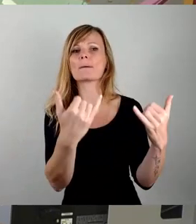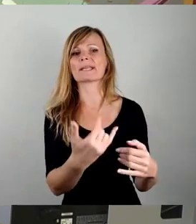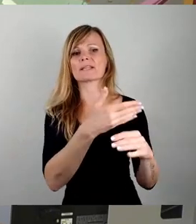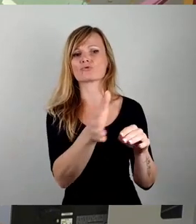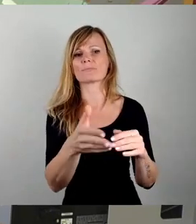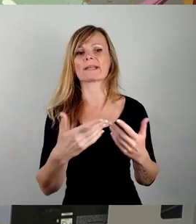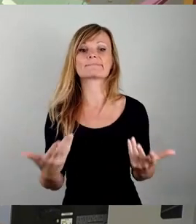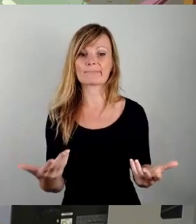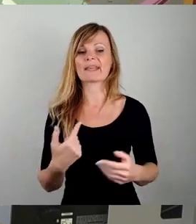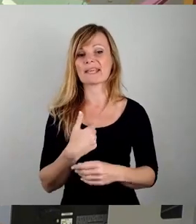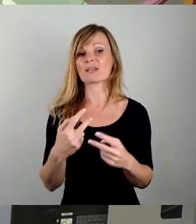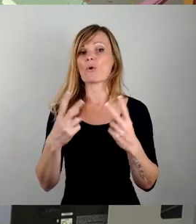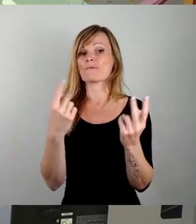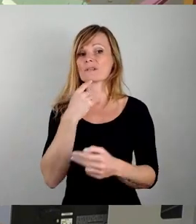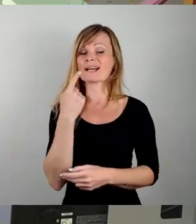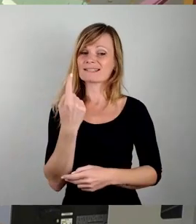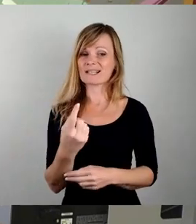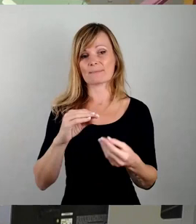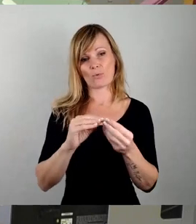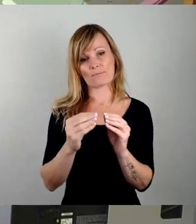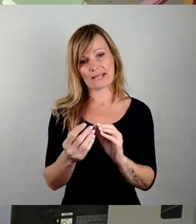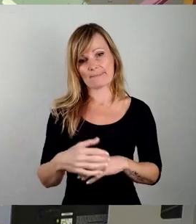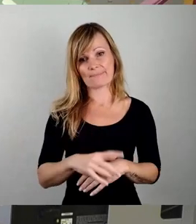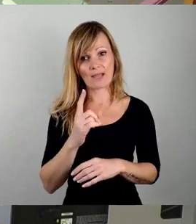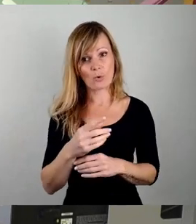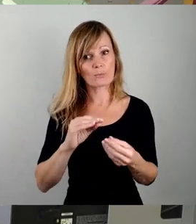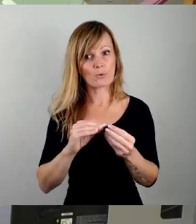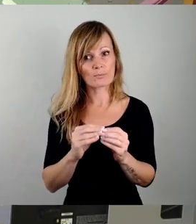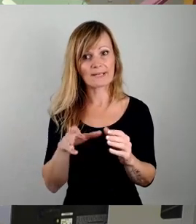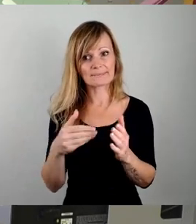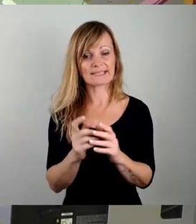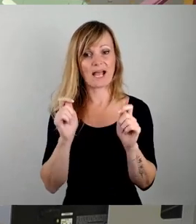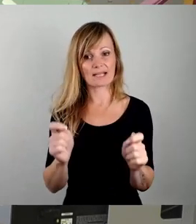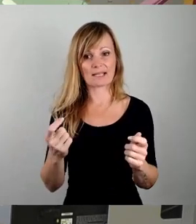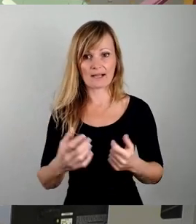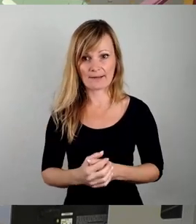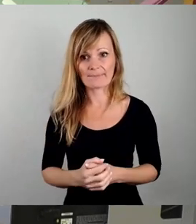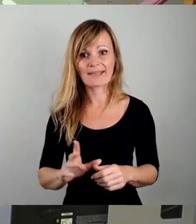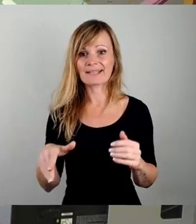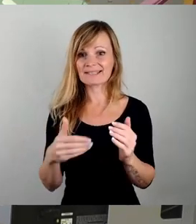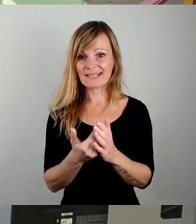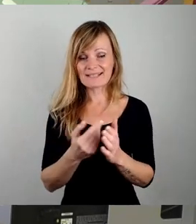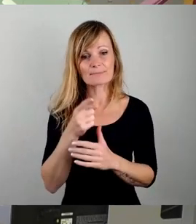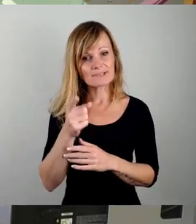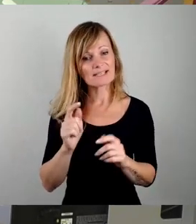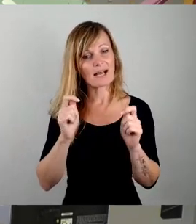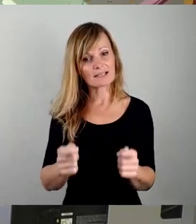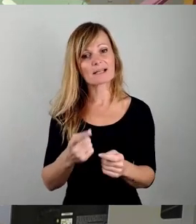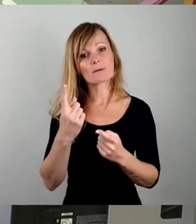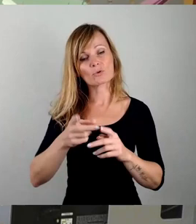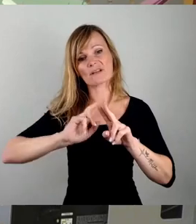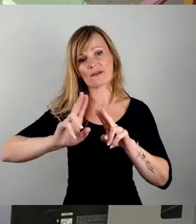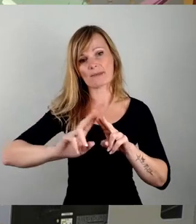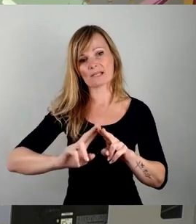ganz offen, das ist ein Problem. Das ist auch ein Problem an diesem Antrag und deswegen muss er dort entsprechend nachgebessert werden und